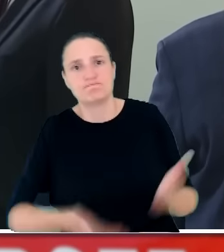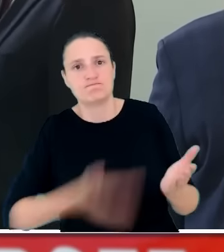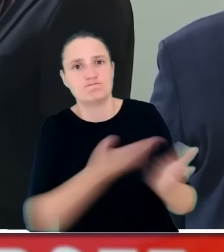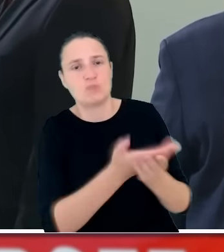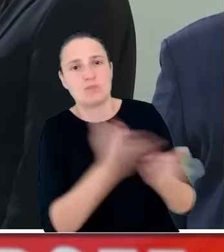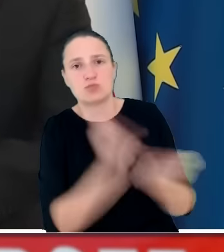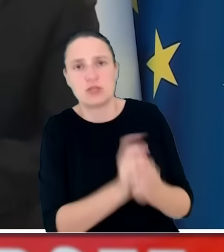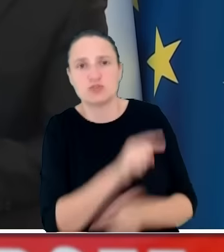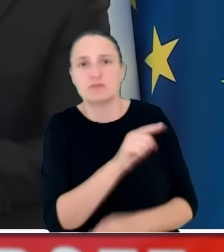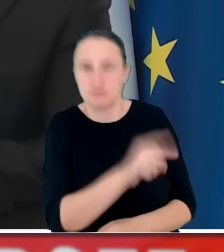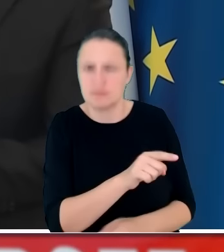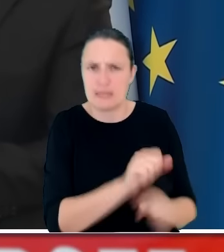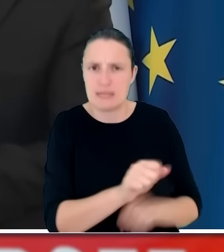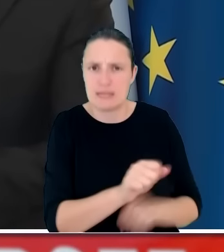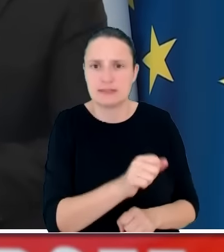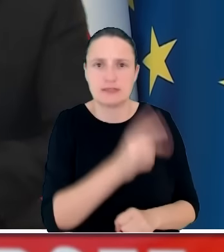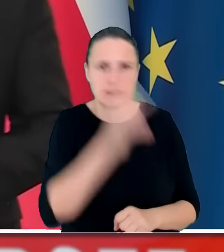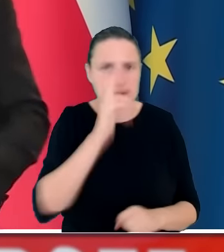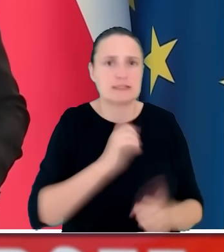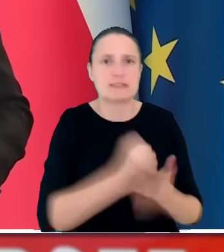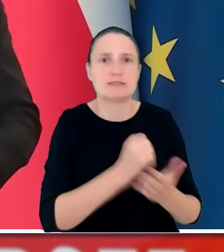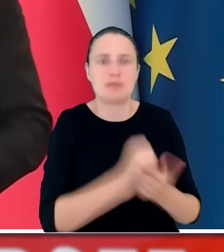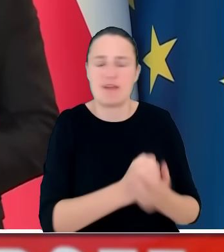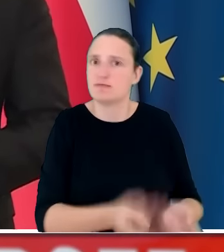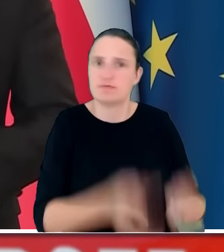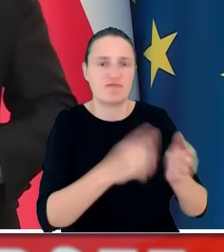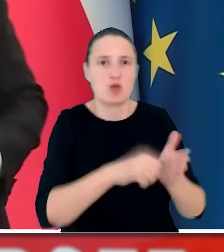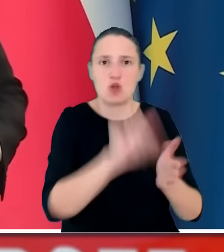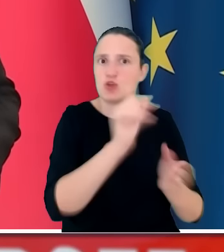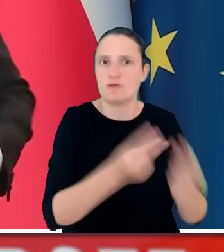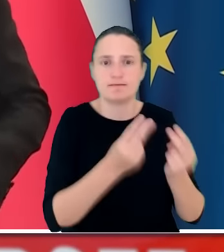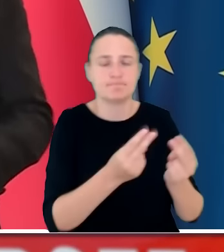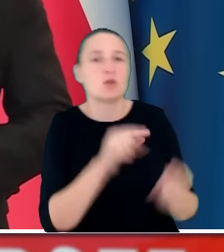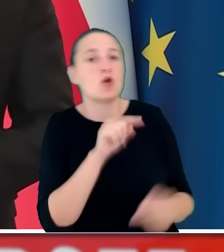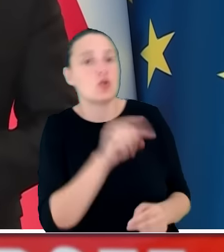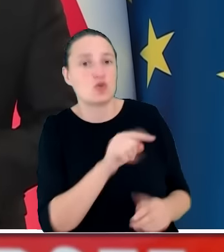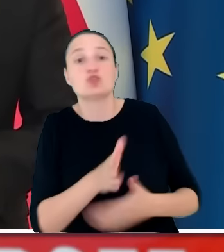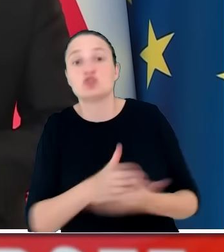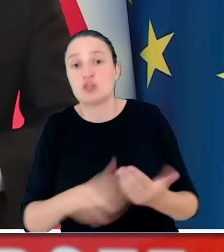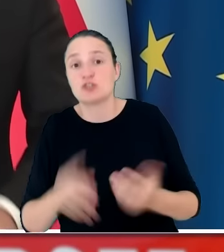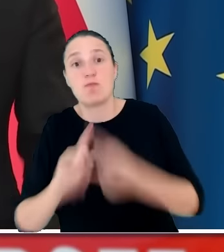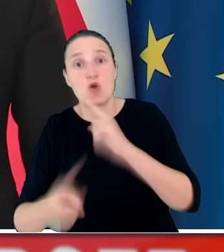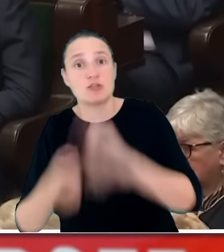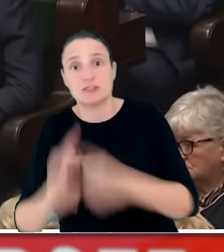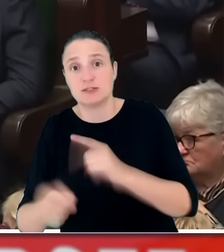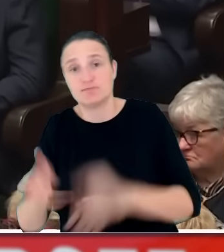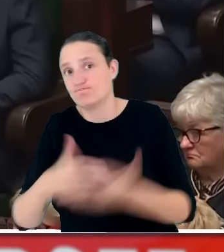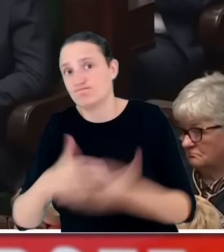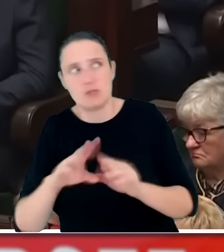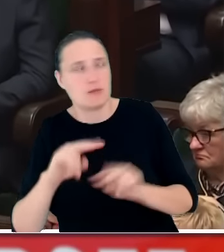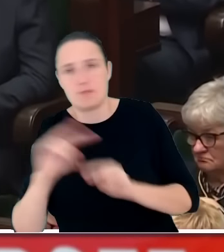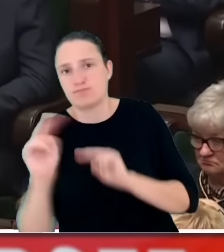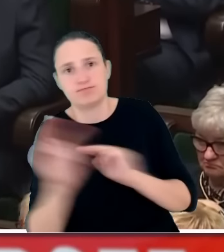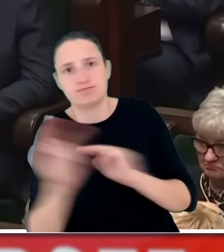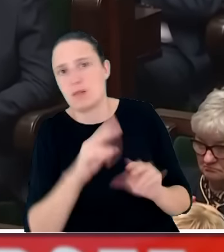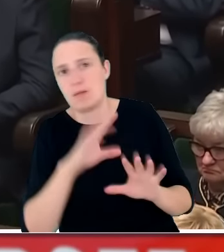No i ta Izba, jak wiemy, jest przez część środowiska politycznego nieuznawana. I to